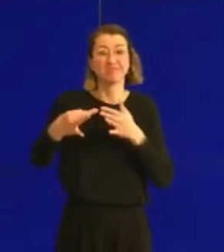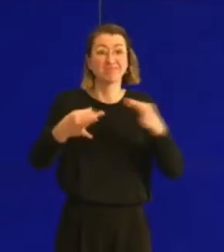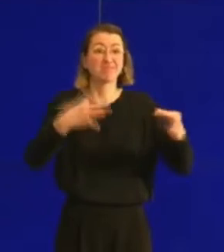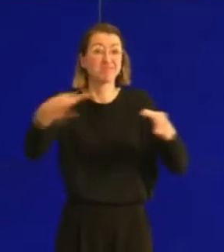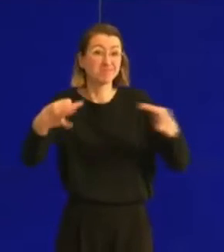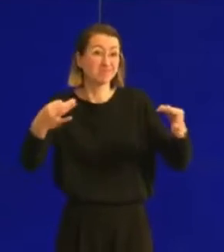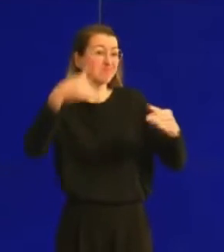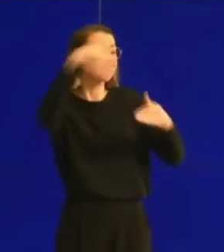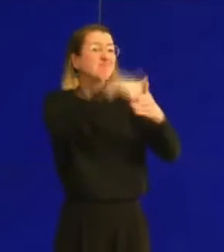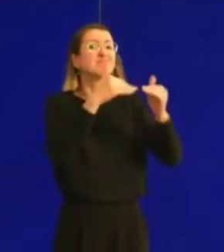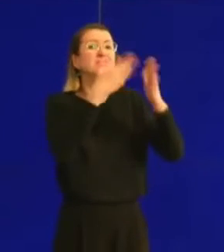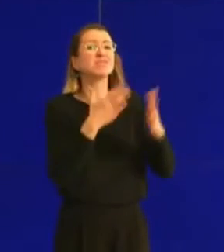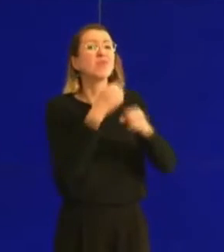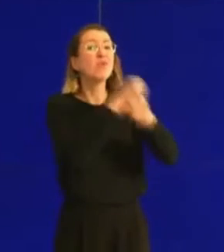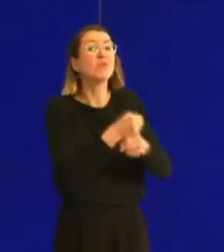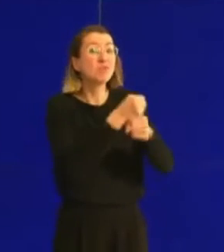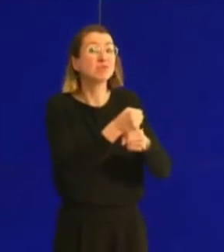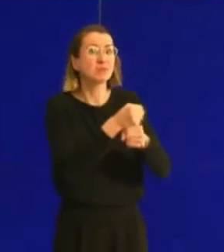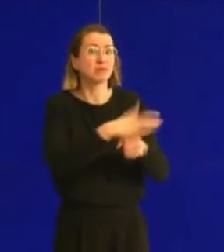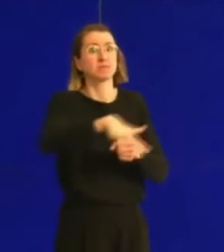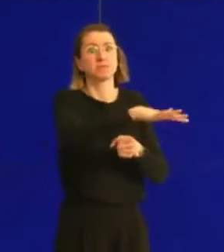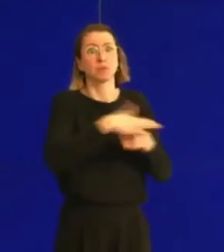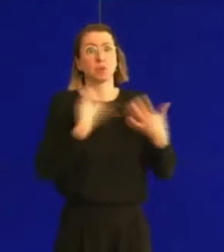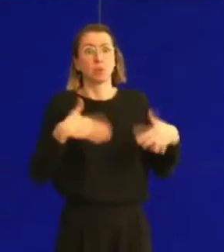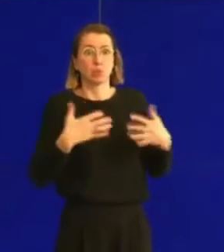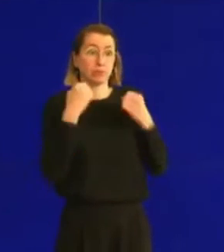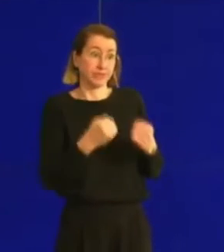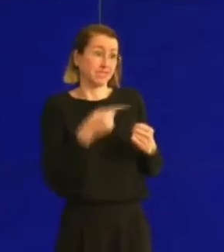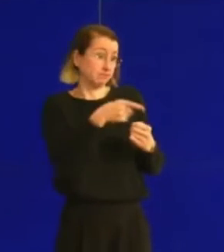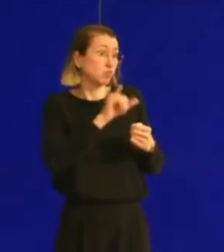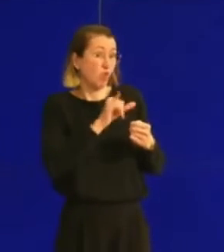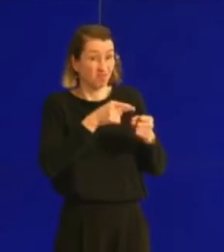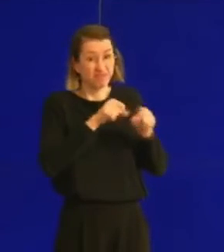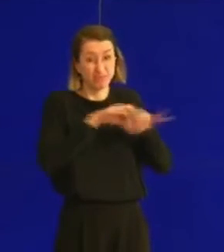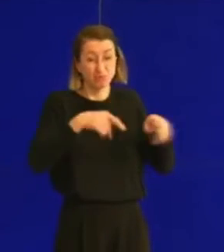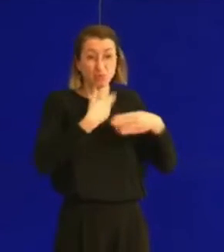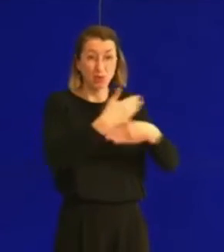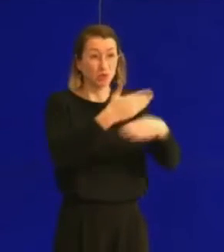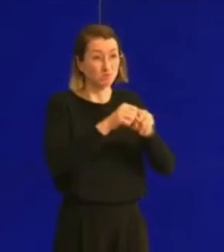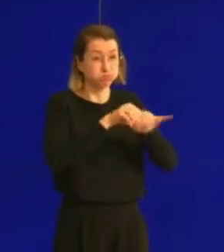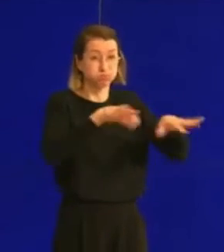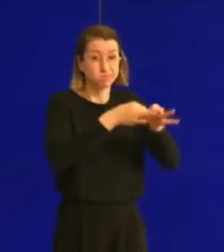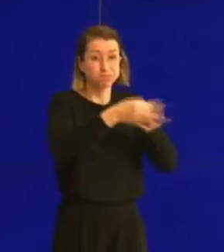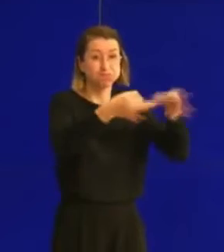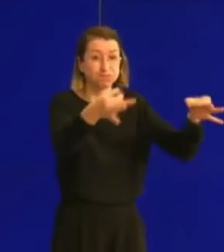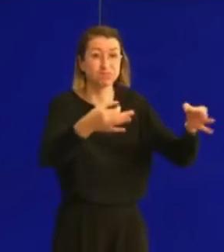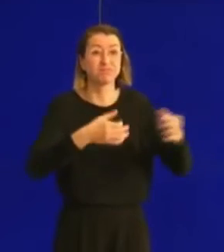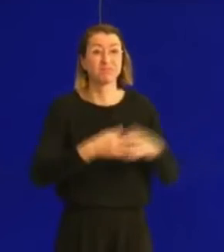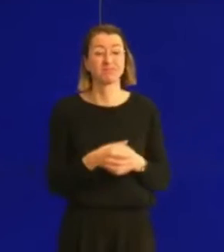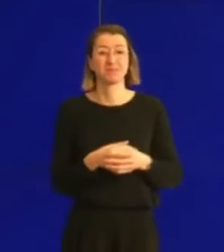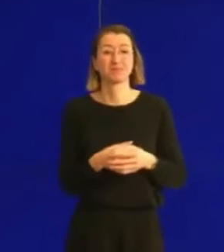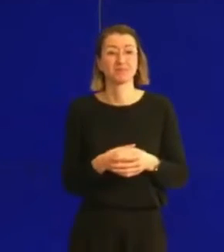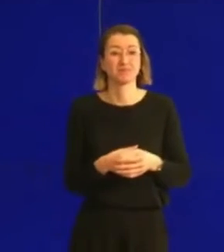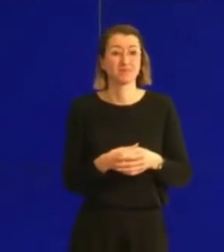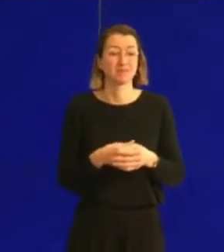le virus peut continuer à se transmettre. Et donc c'est pour cette raison-là aussi qu'on